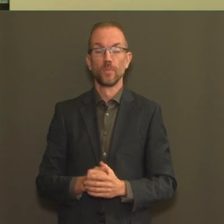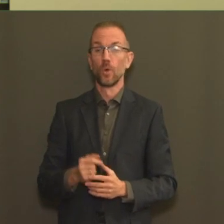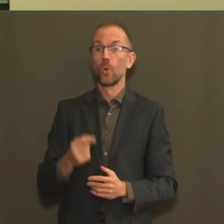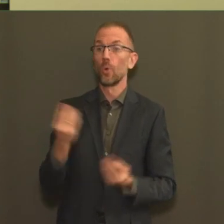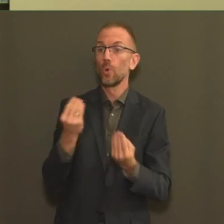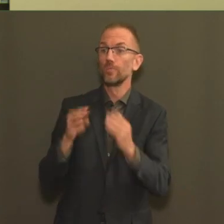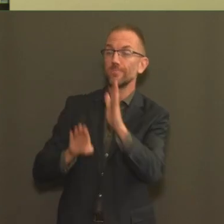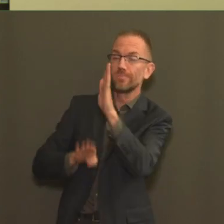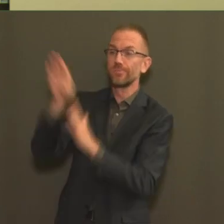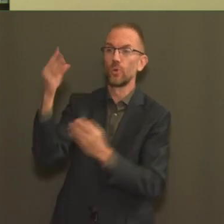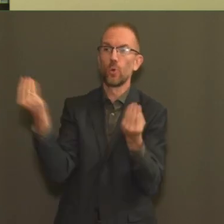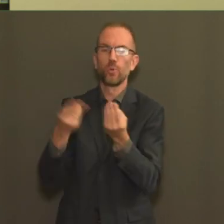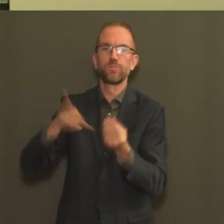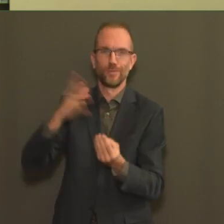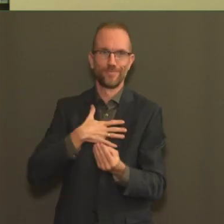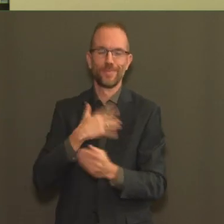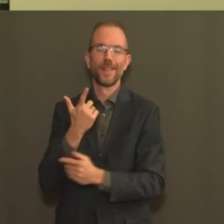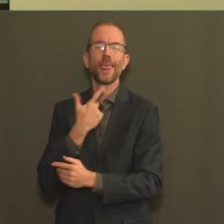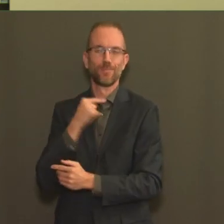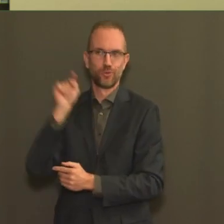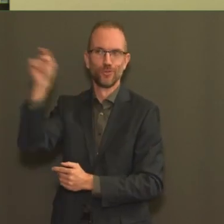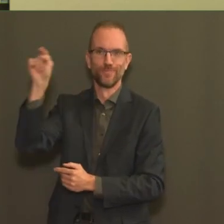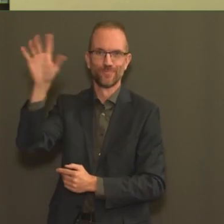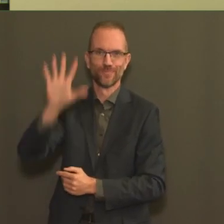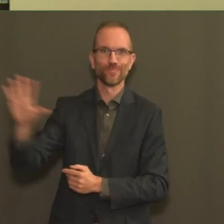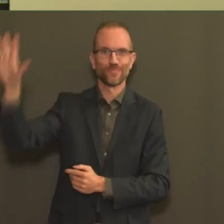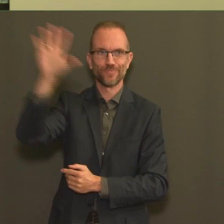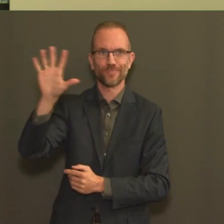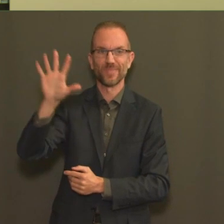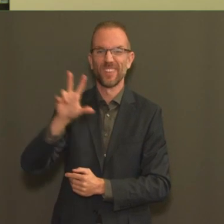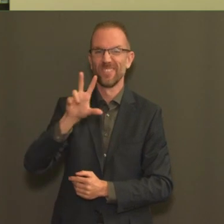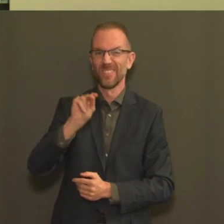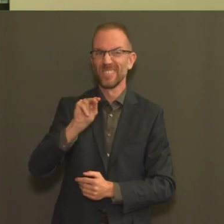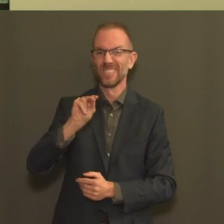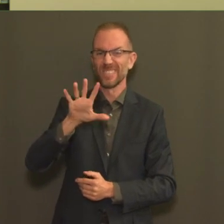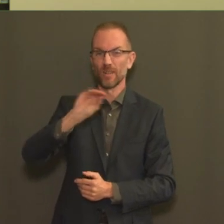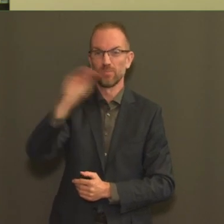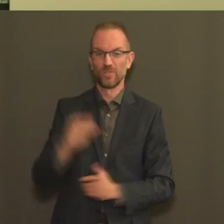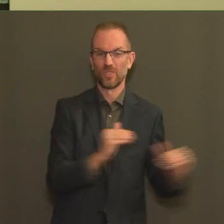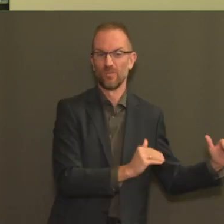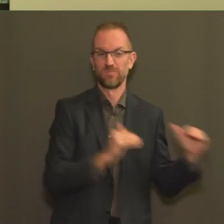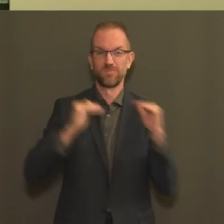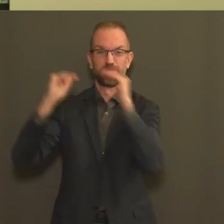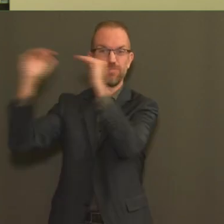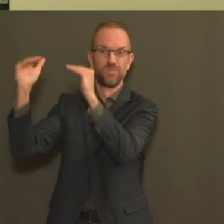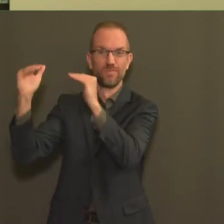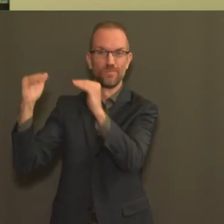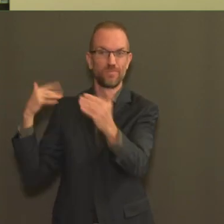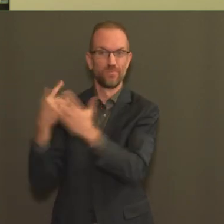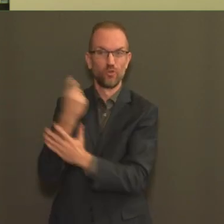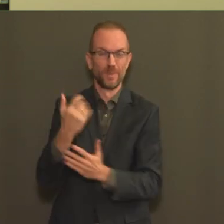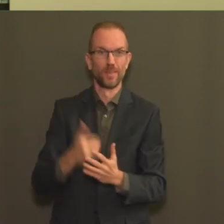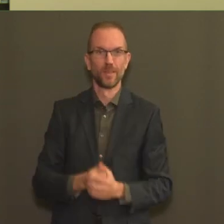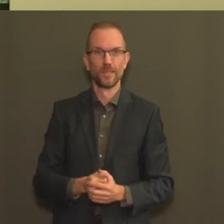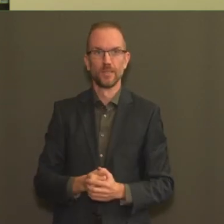dans la province du Limbourg, qu'on voit en sombre avec plus de 25% d'augmentation. Et c'est important parce que c'est maintenant